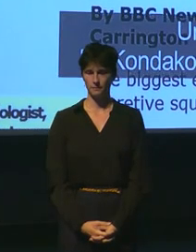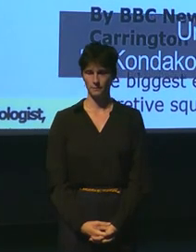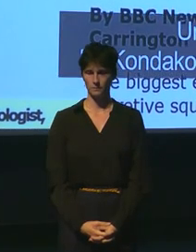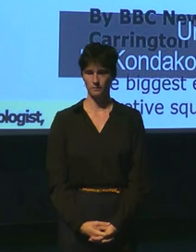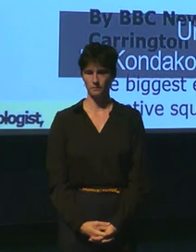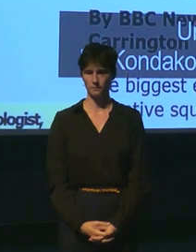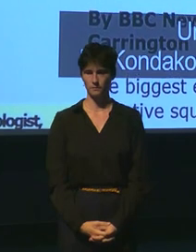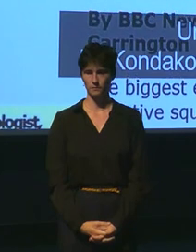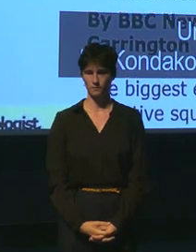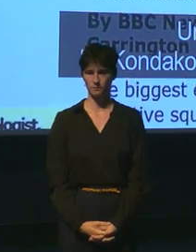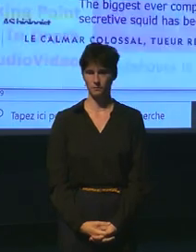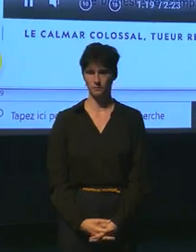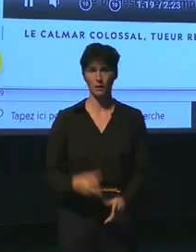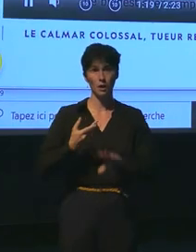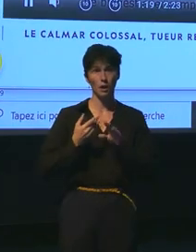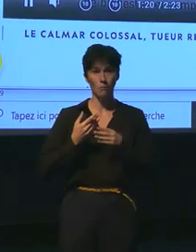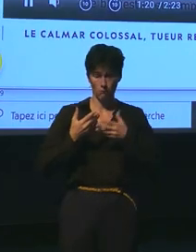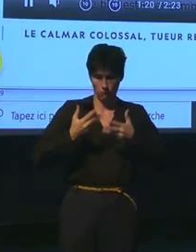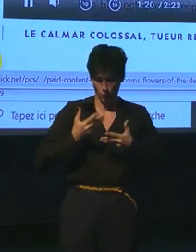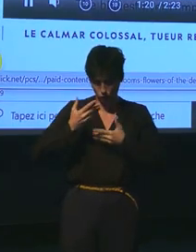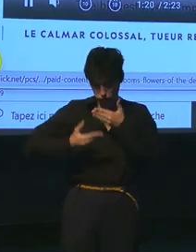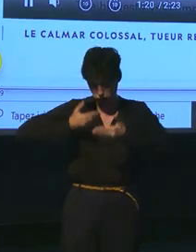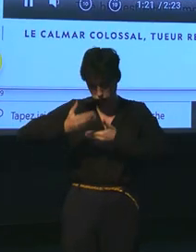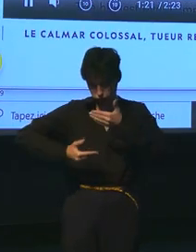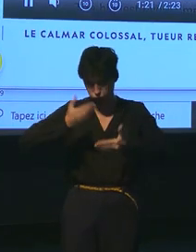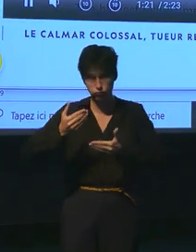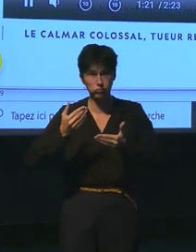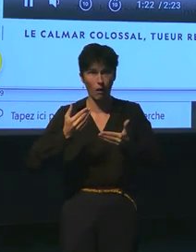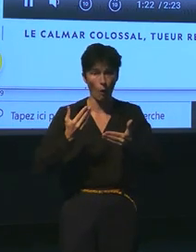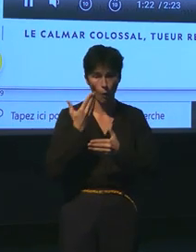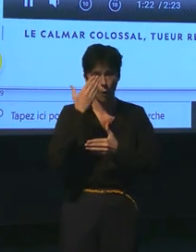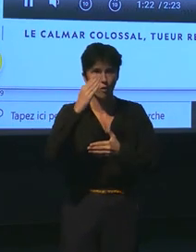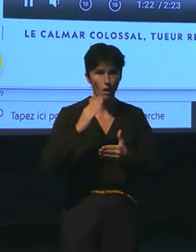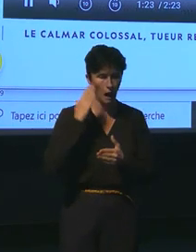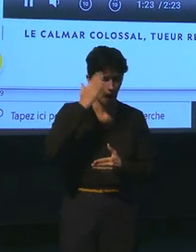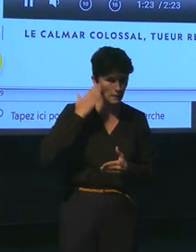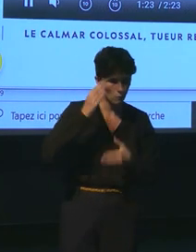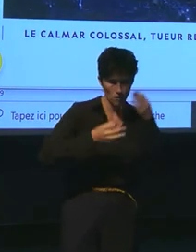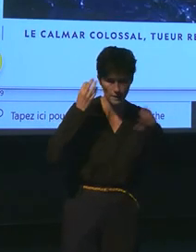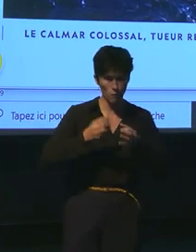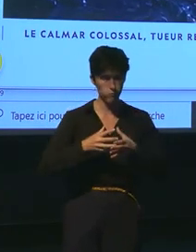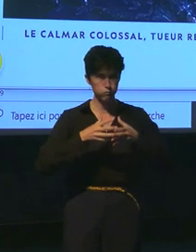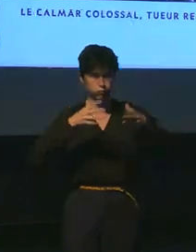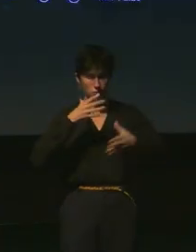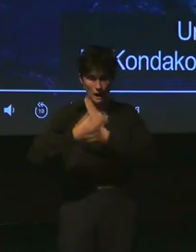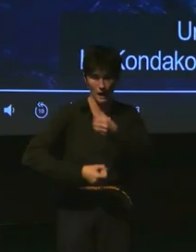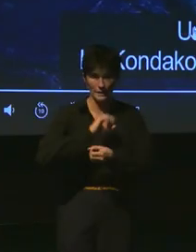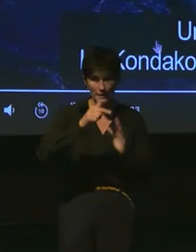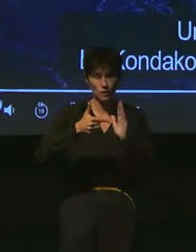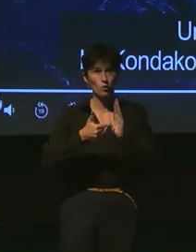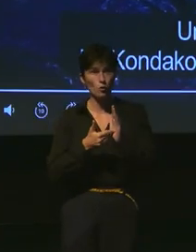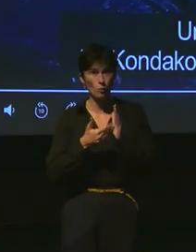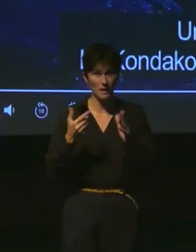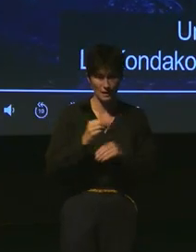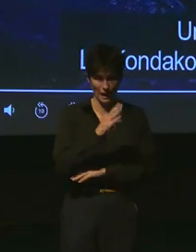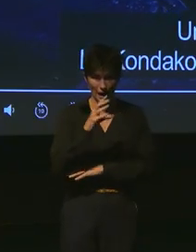On a depuis découvert d'autres créatures surdimensionnées. En l'an 2000, le plus gros spécimen